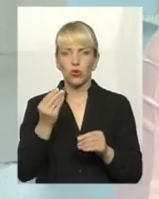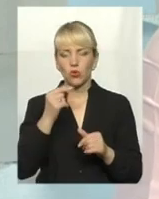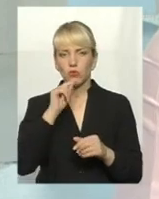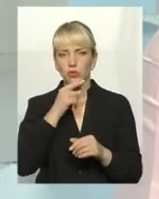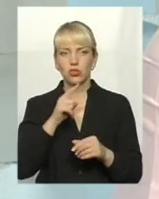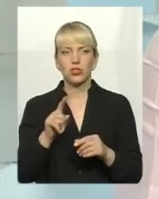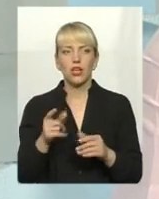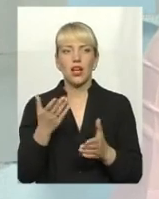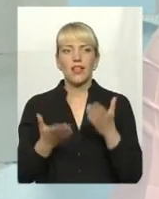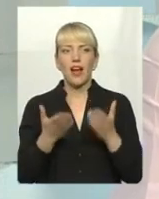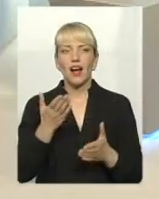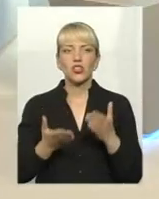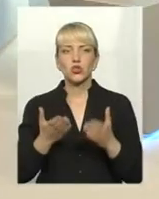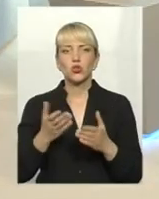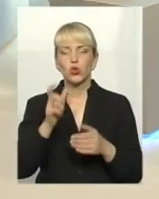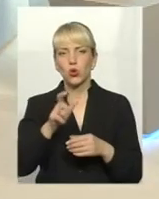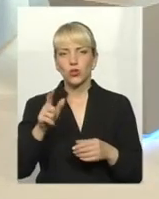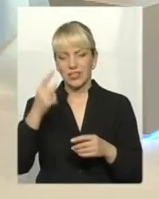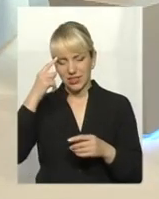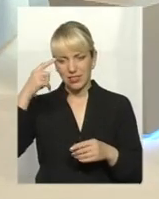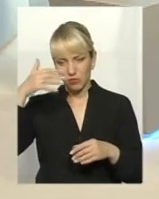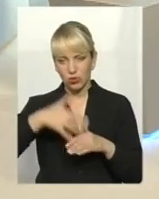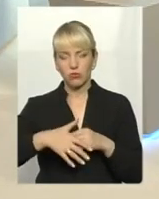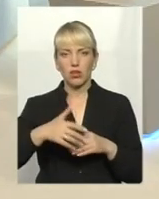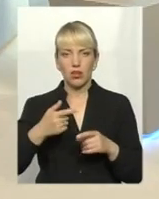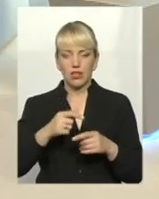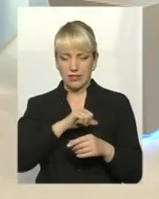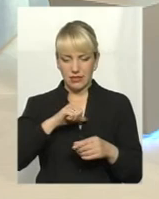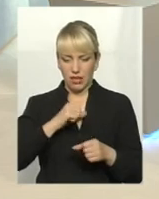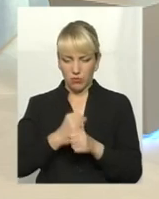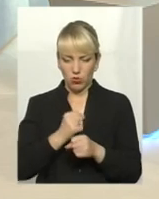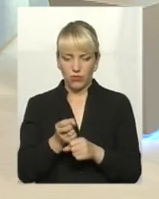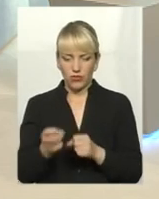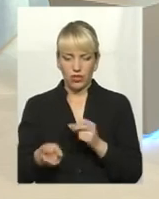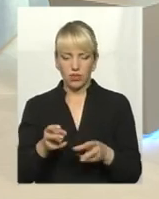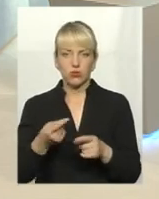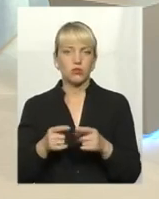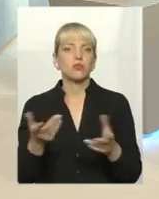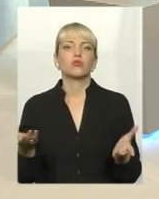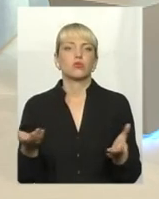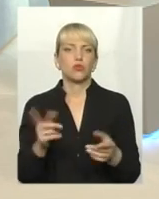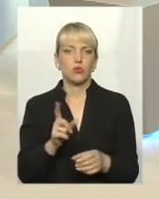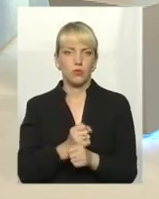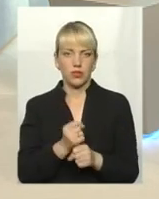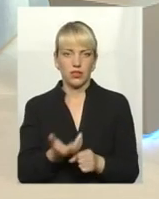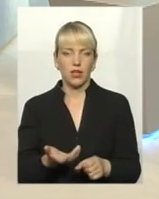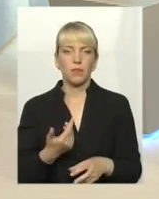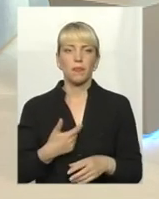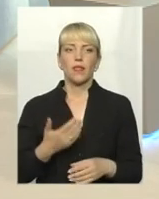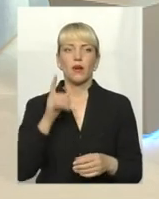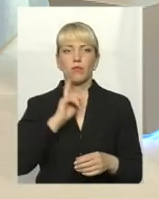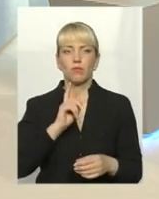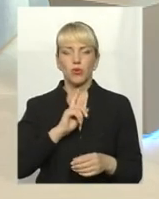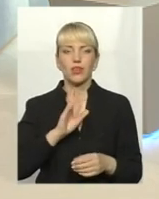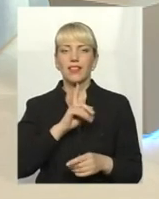виховувати. Вони свідомо це роблять. Це ж ніхто, це свідомо люди роблять. Справа дійсно в тому, на жаль, що поки що 2-3 особи в населеному